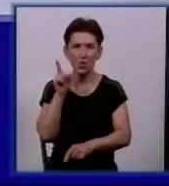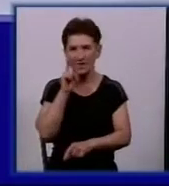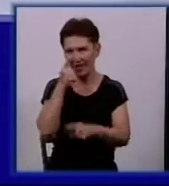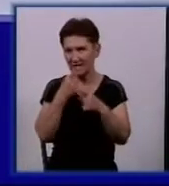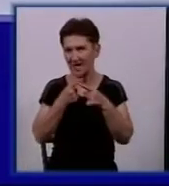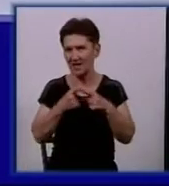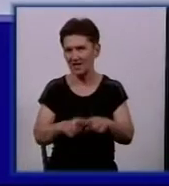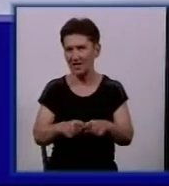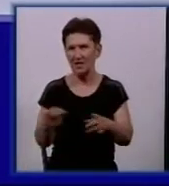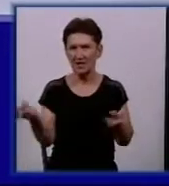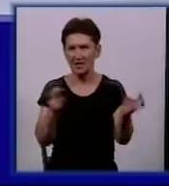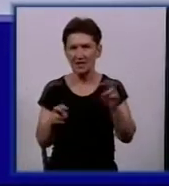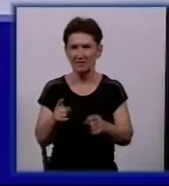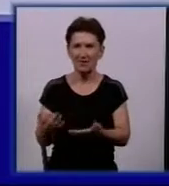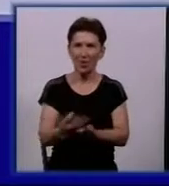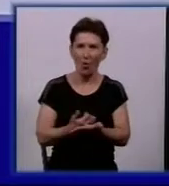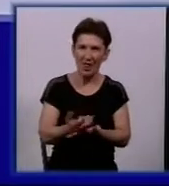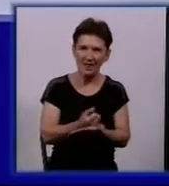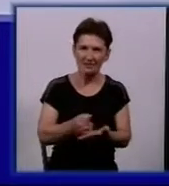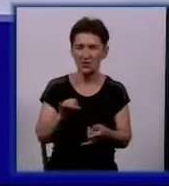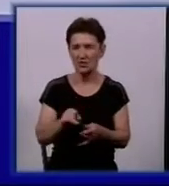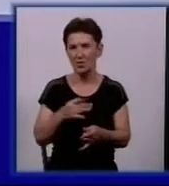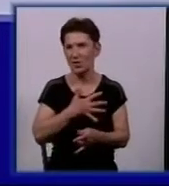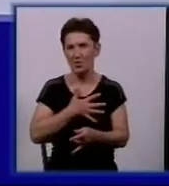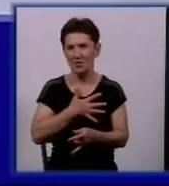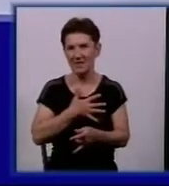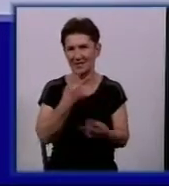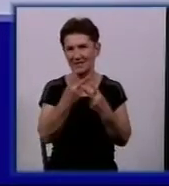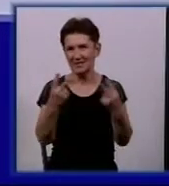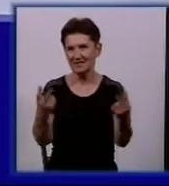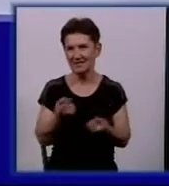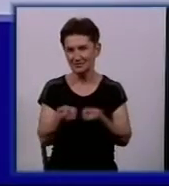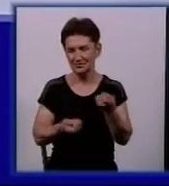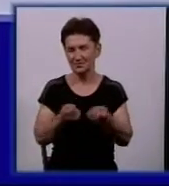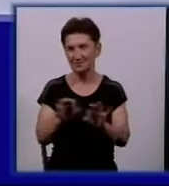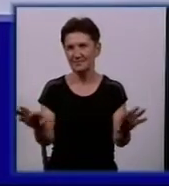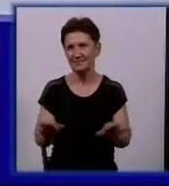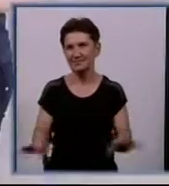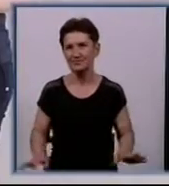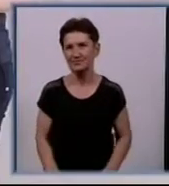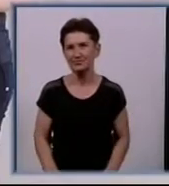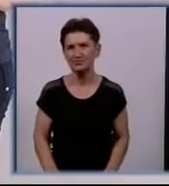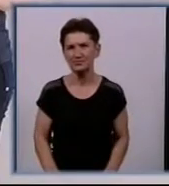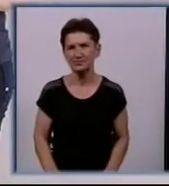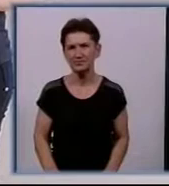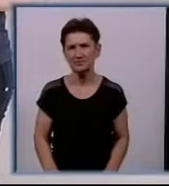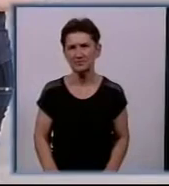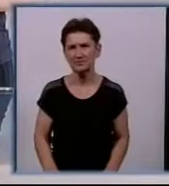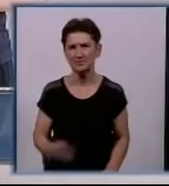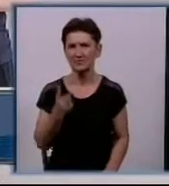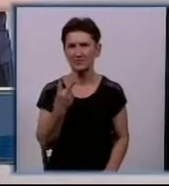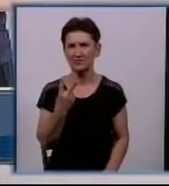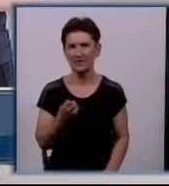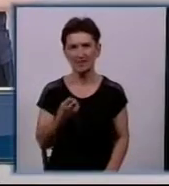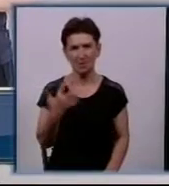завітали моделісти, колекціонери та любителі цивільної техніки. Детальніше розповість Антоніна Крейтор. 250